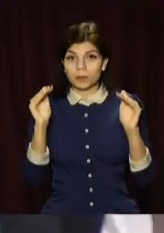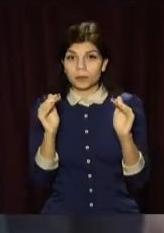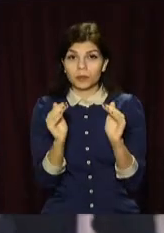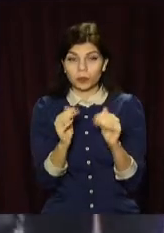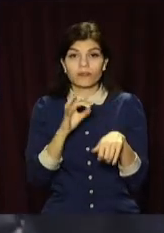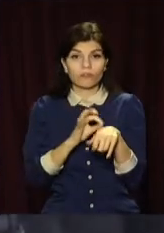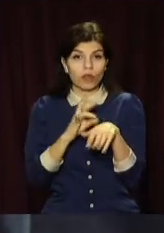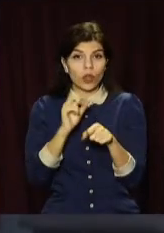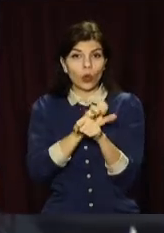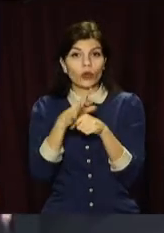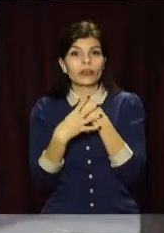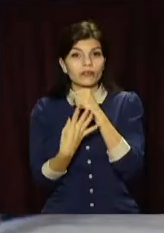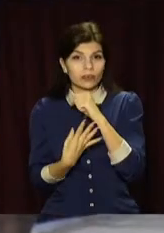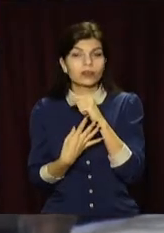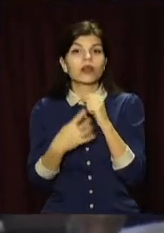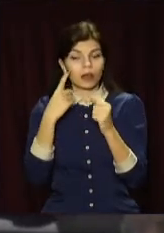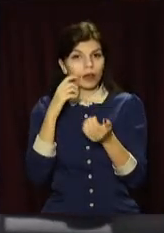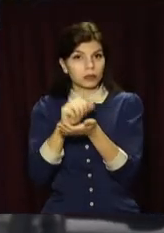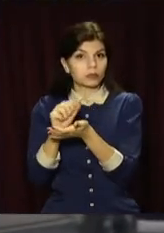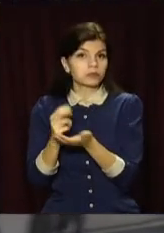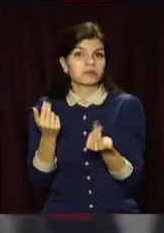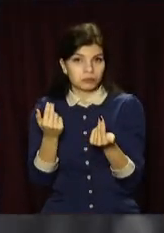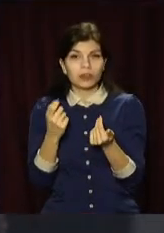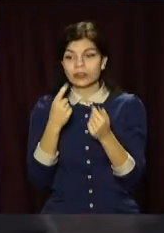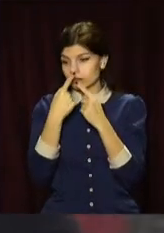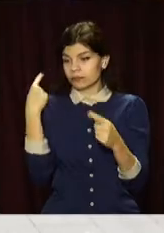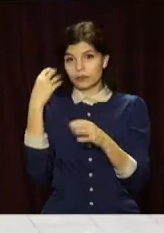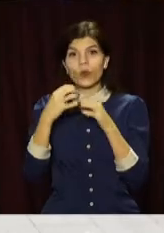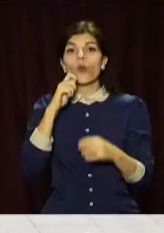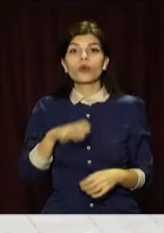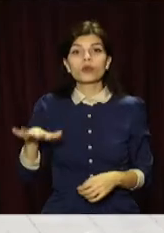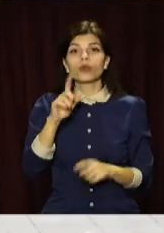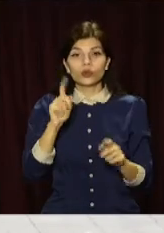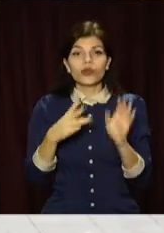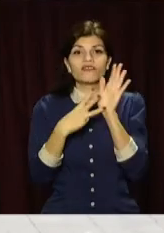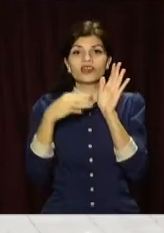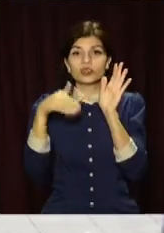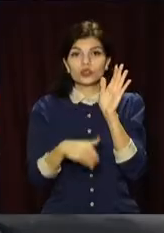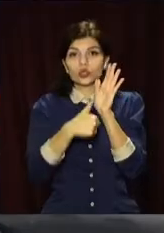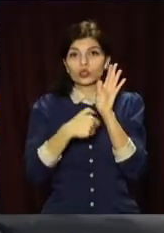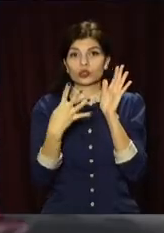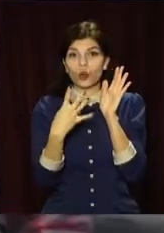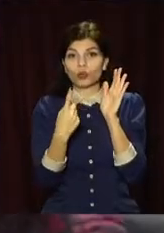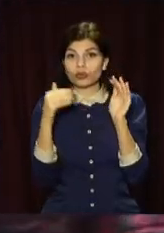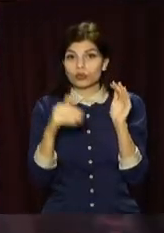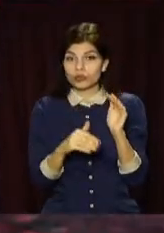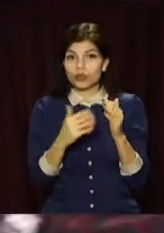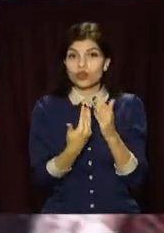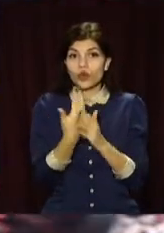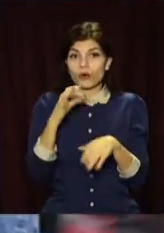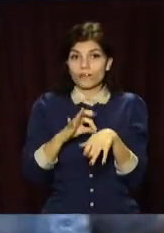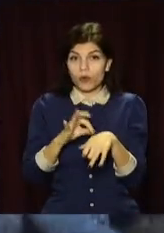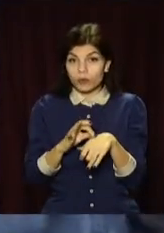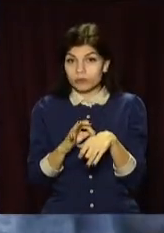захворюваності на COVID-19 фіксують і в Україні. За попередню добу зареєстрували 8 641 тисячу нових